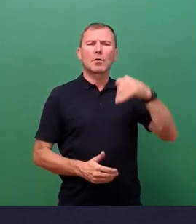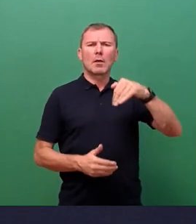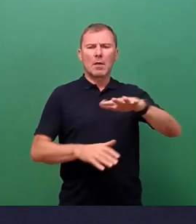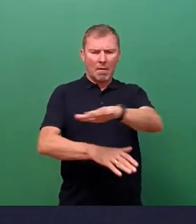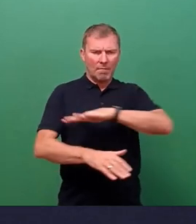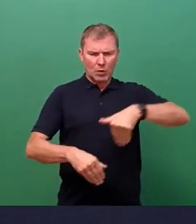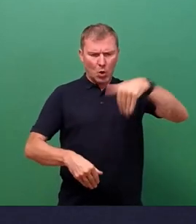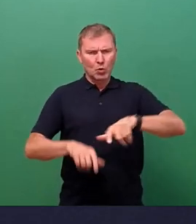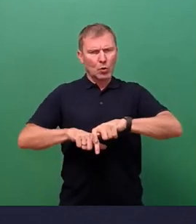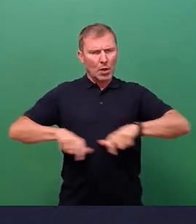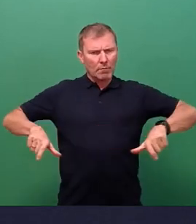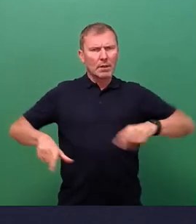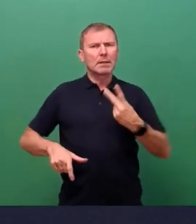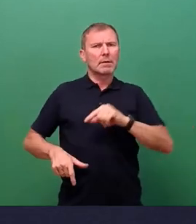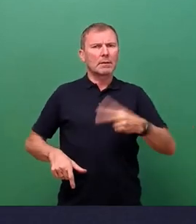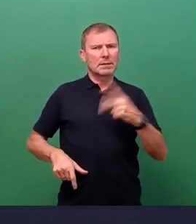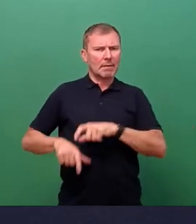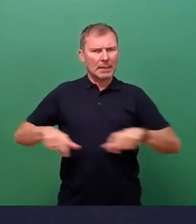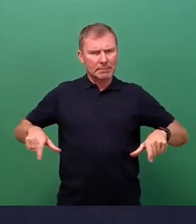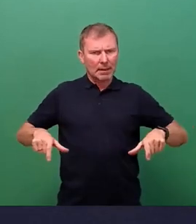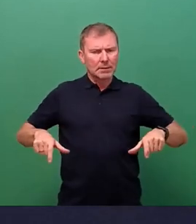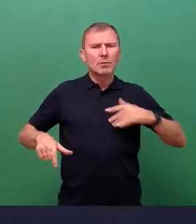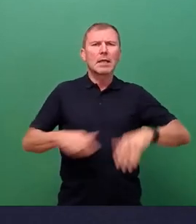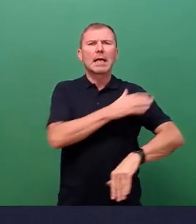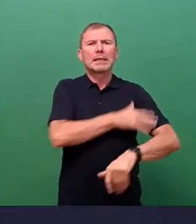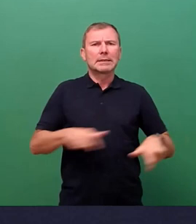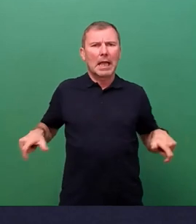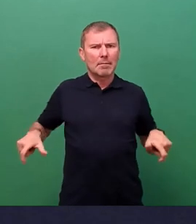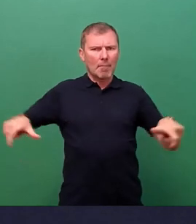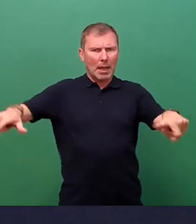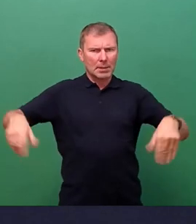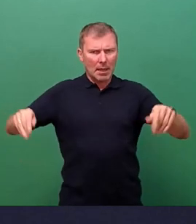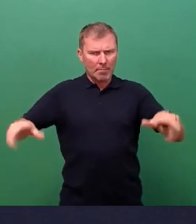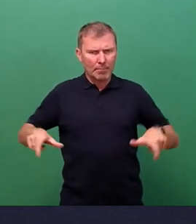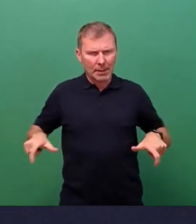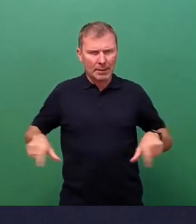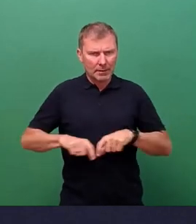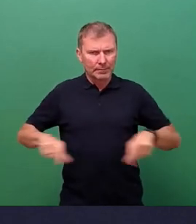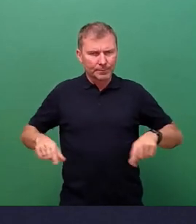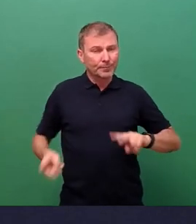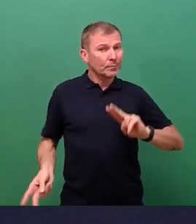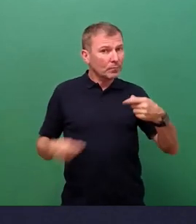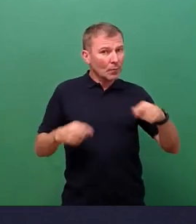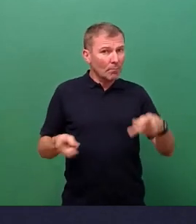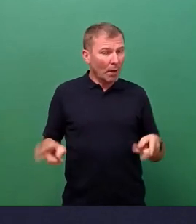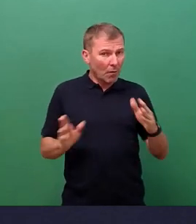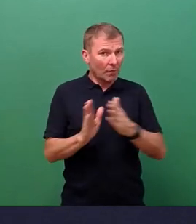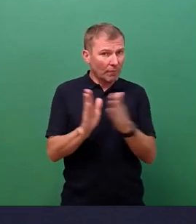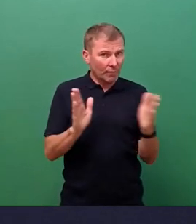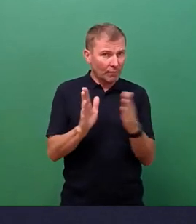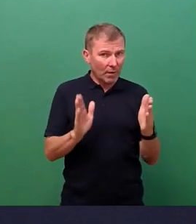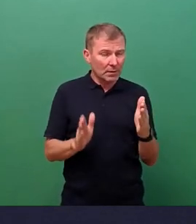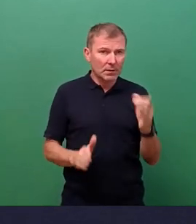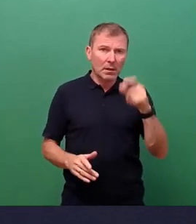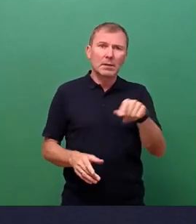inklusive der Seitenbereiche beginnen. Und natürlich muss man während der Umbauphase immer die Bereiche an den